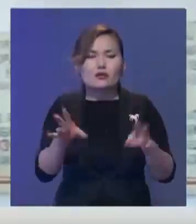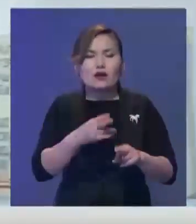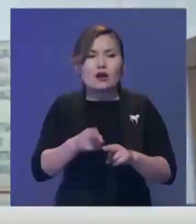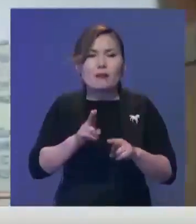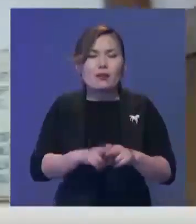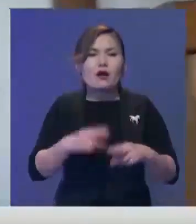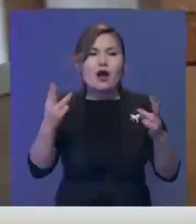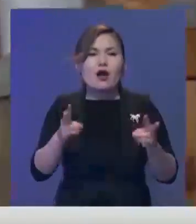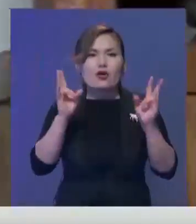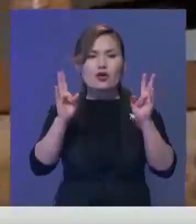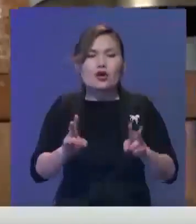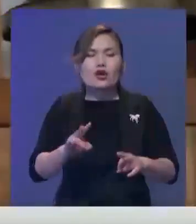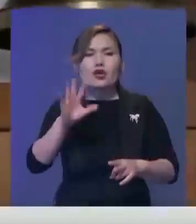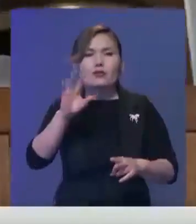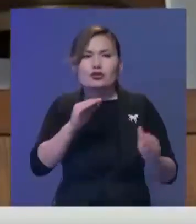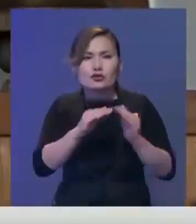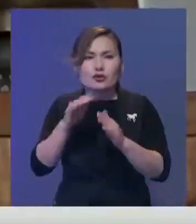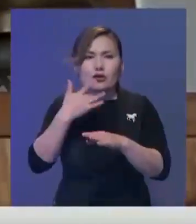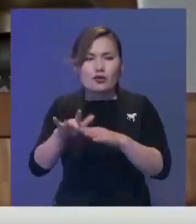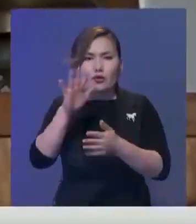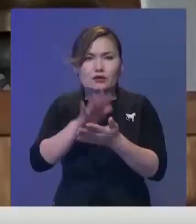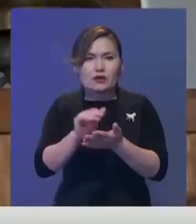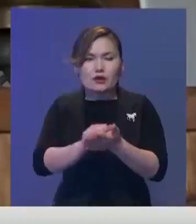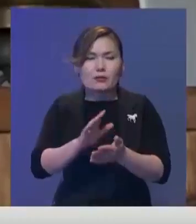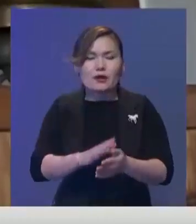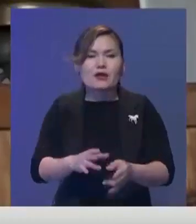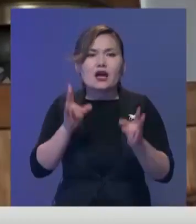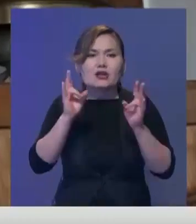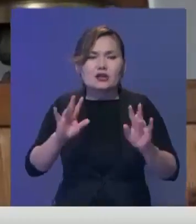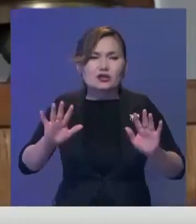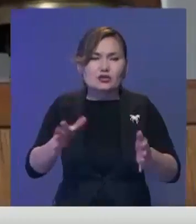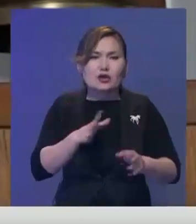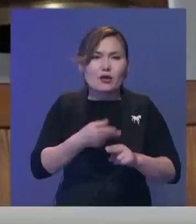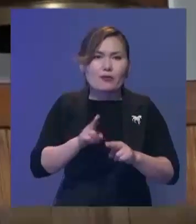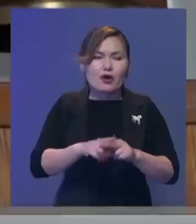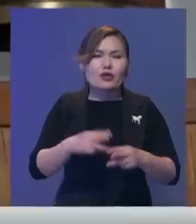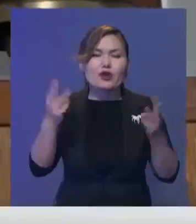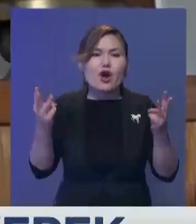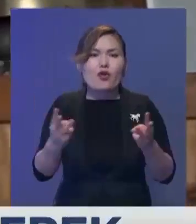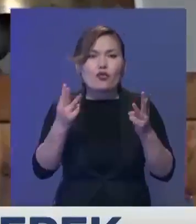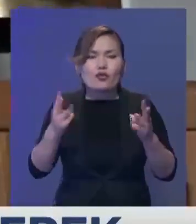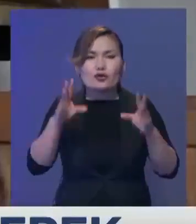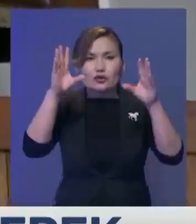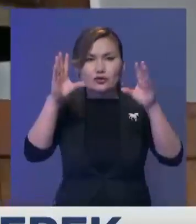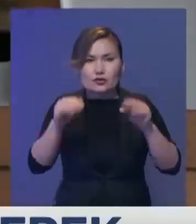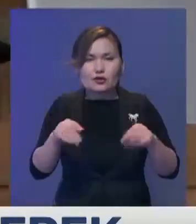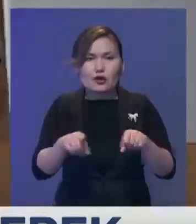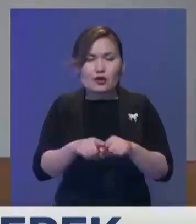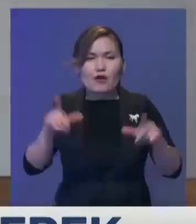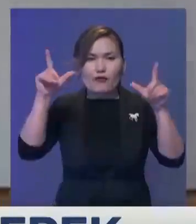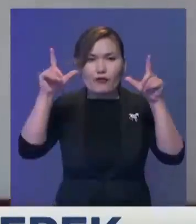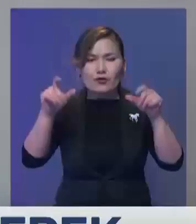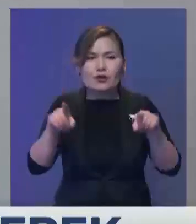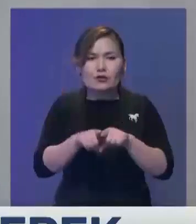жалын берсізге жоқ ауыланы жалмады. Сол қорқынышты сәтті өрт сөндіру мұнарасының бұл көшірмесімен мұстан